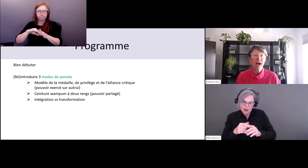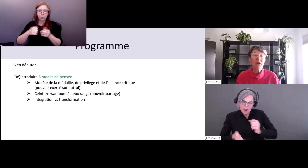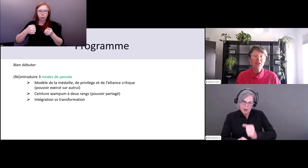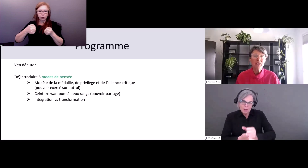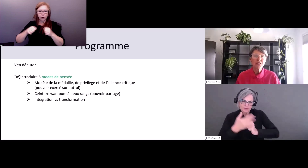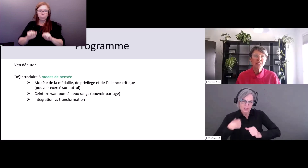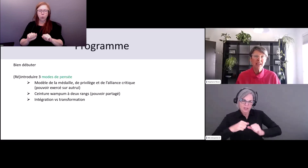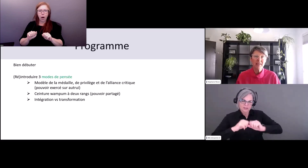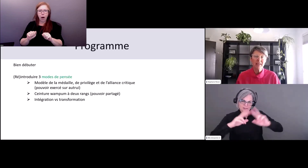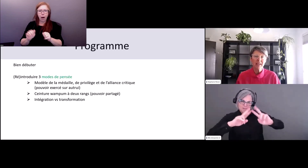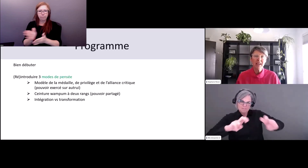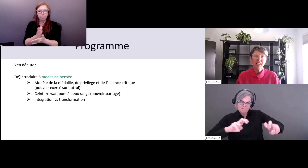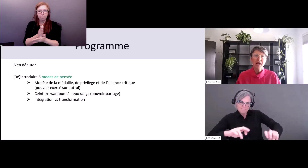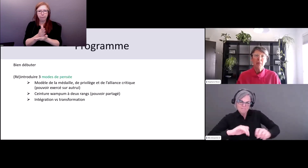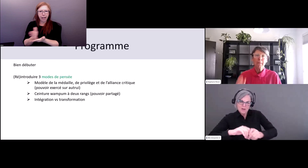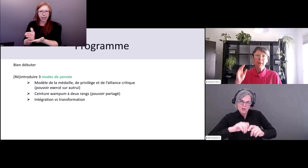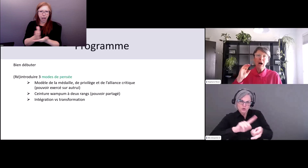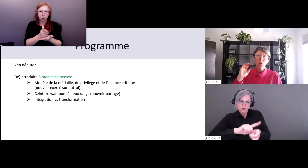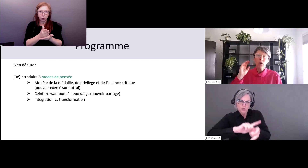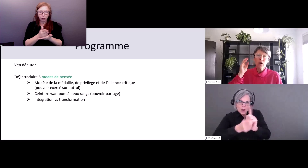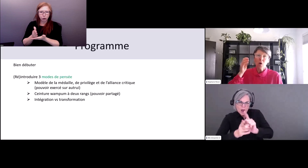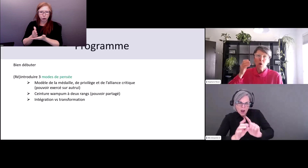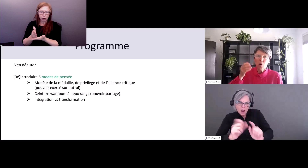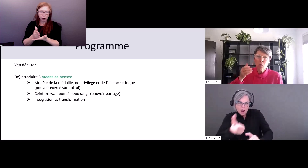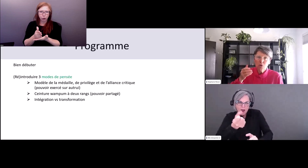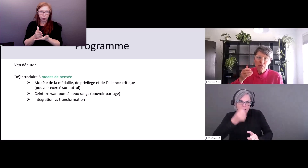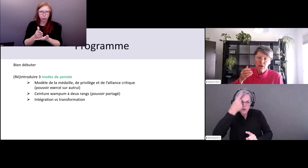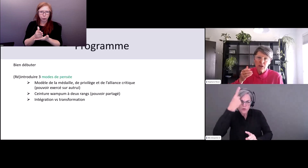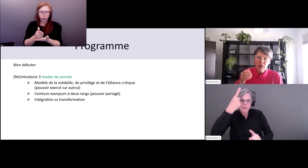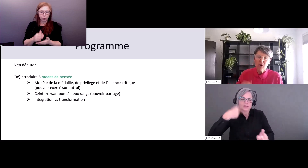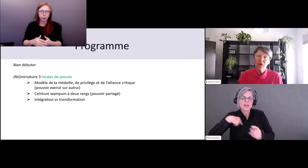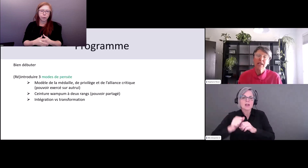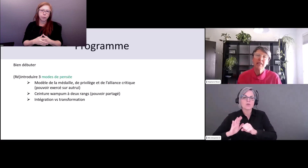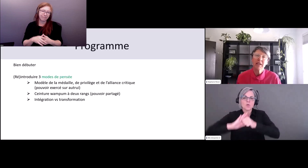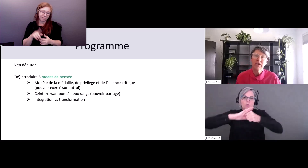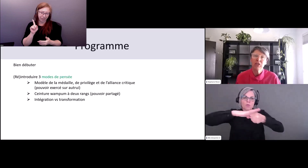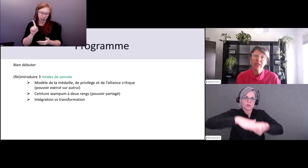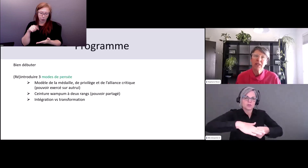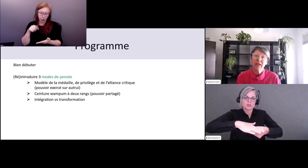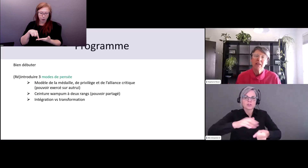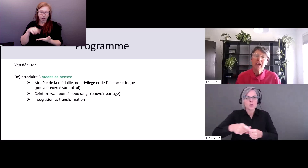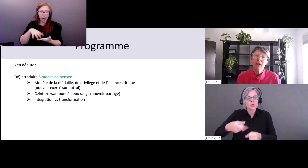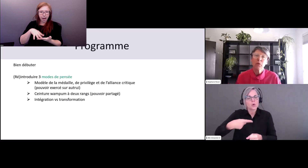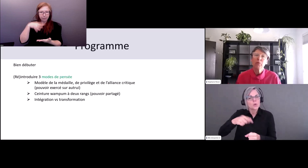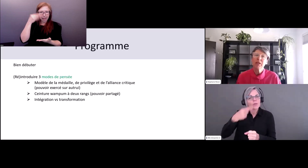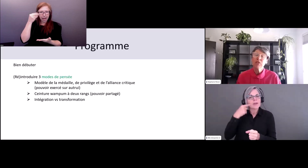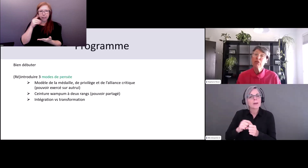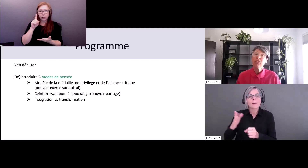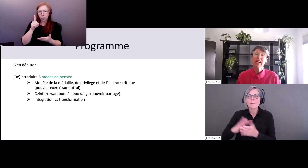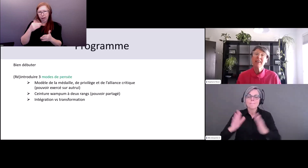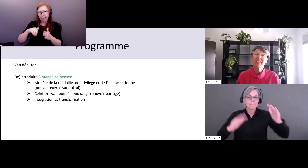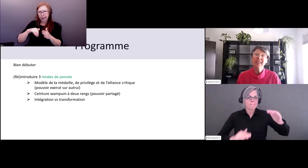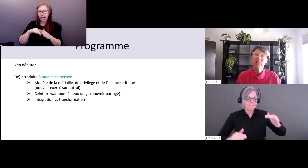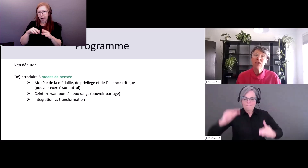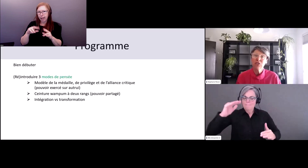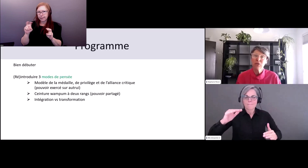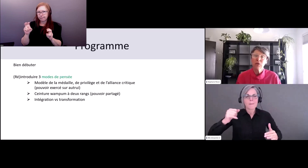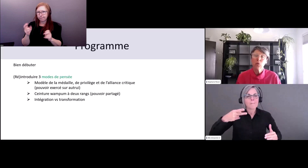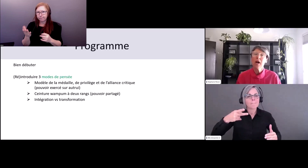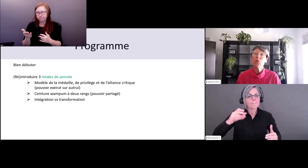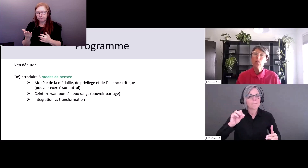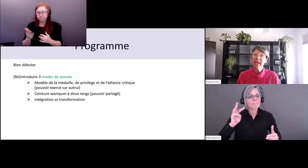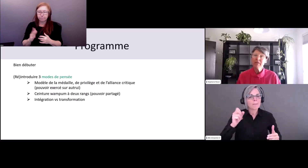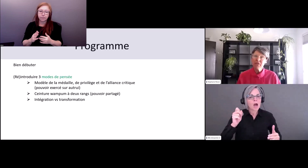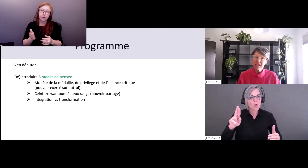l'alliance critique. Ça nous donne une carte mentale pour comprendre le pouvoir et l